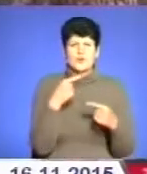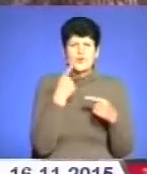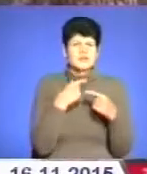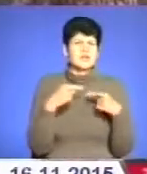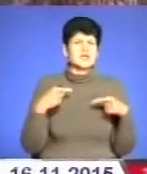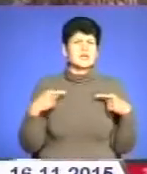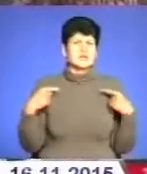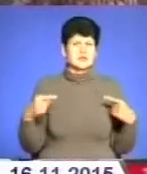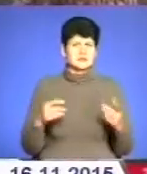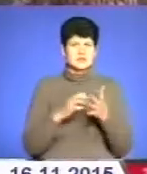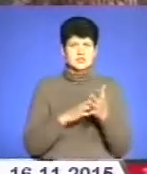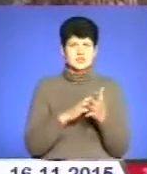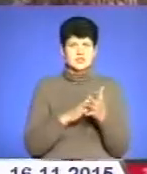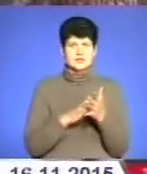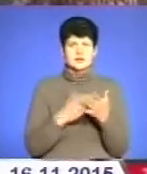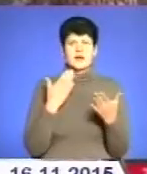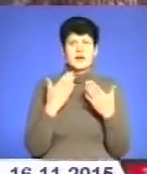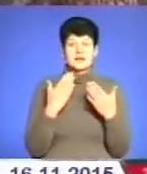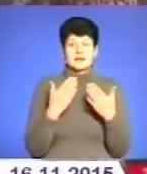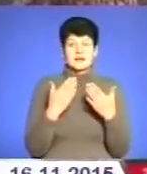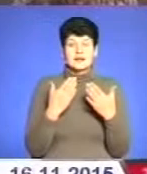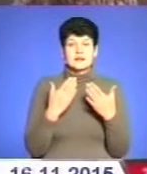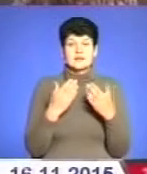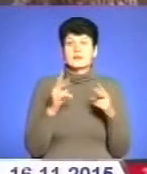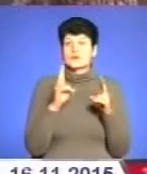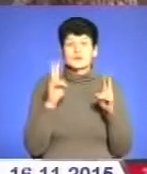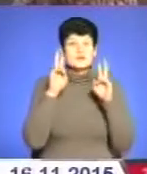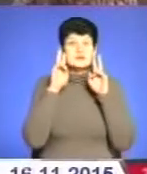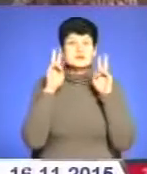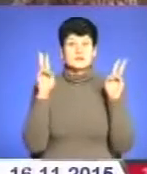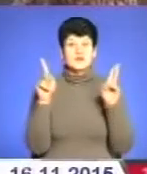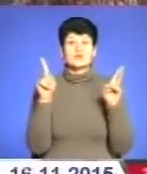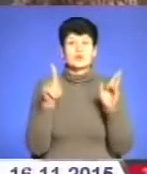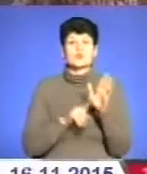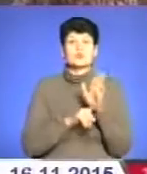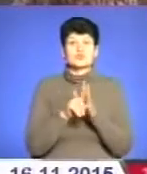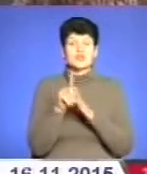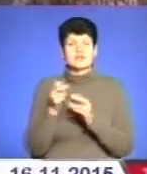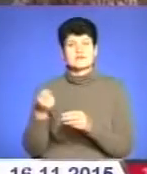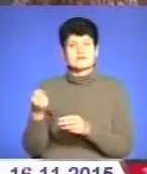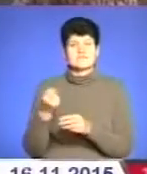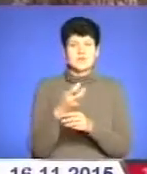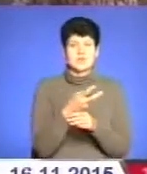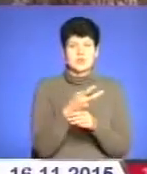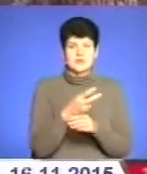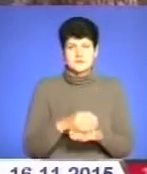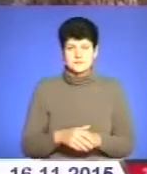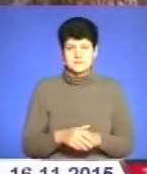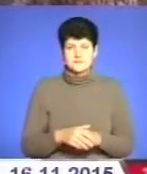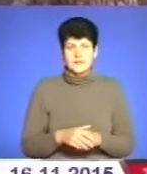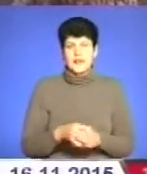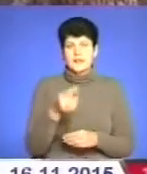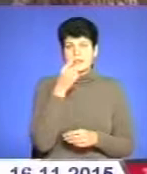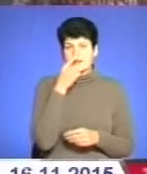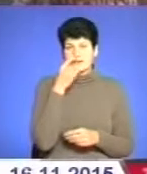привід, але майже ніхто не знав, що. Почалася депортація. Нещодавно